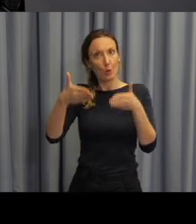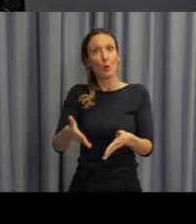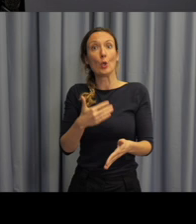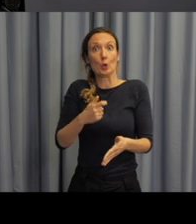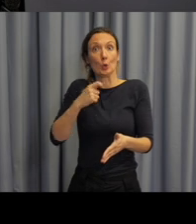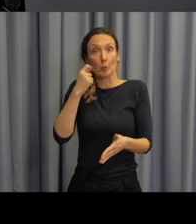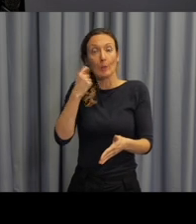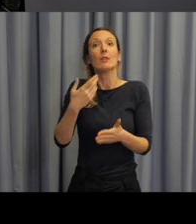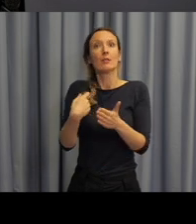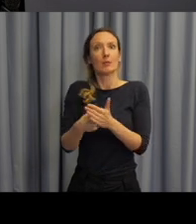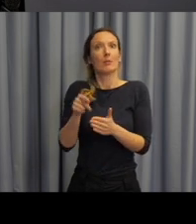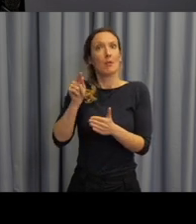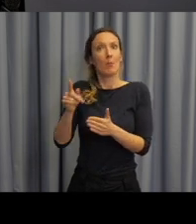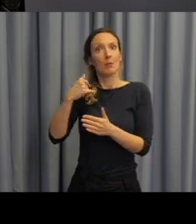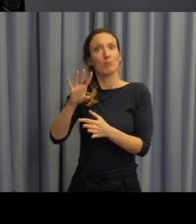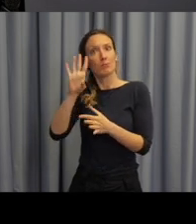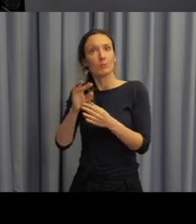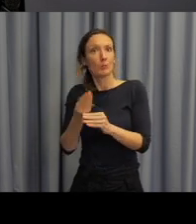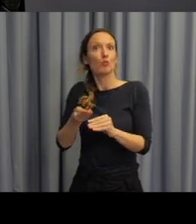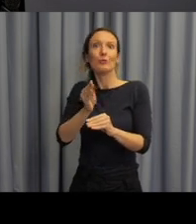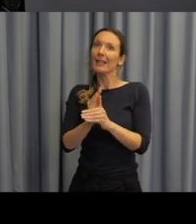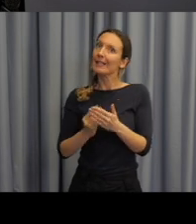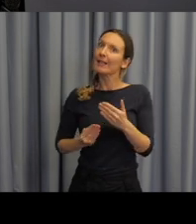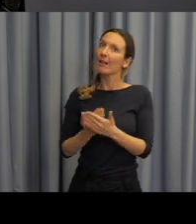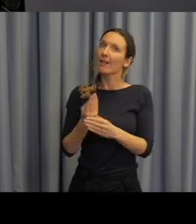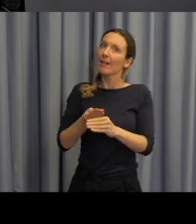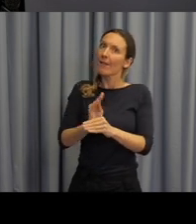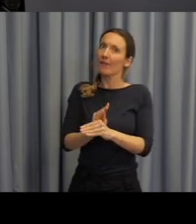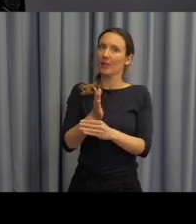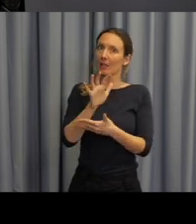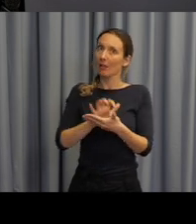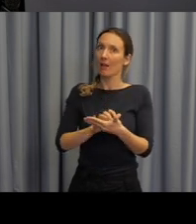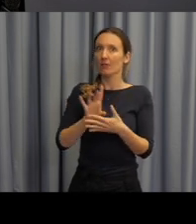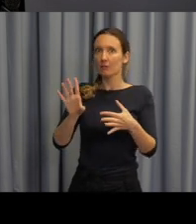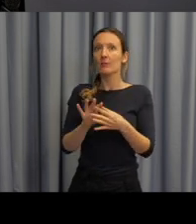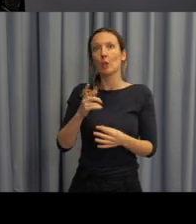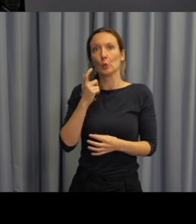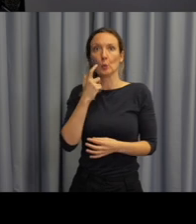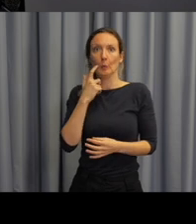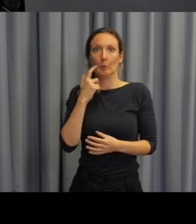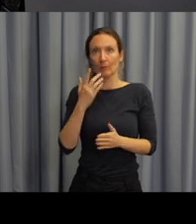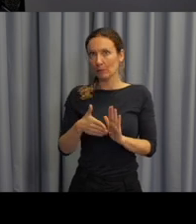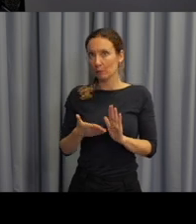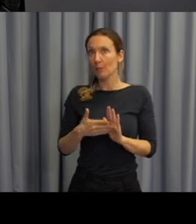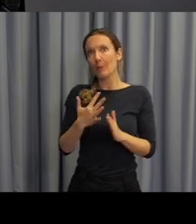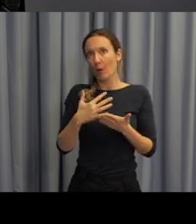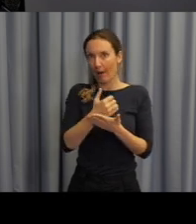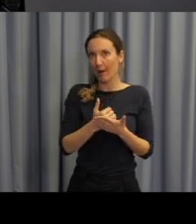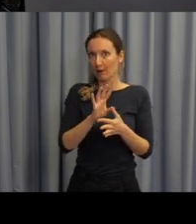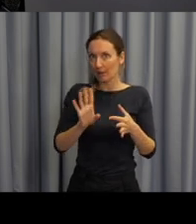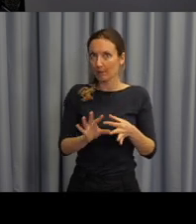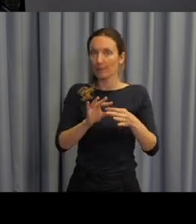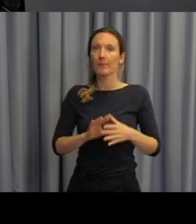se věnovali v rámci výuce. Na dalším slajdu vidíme